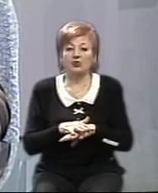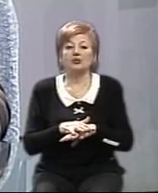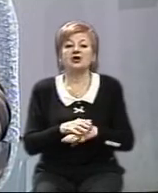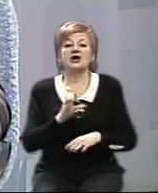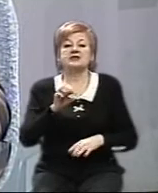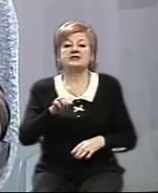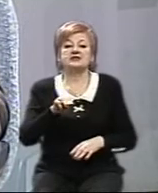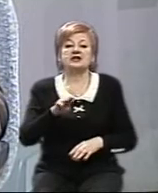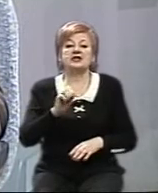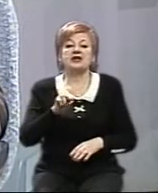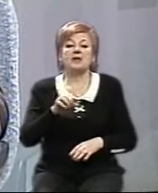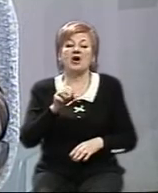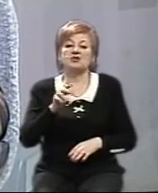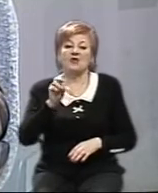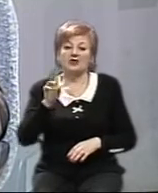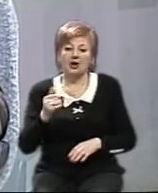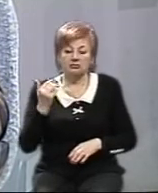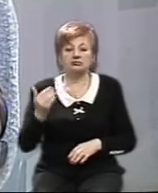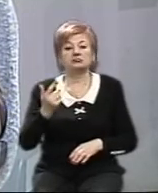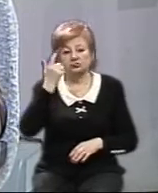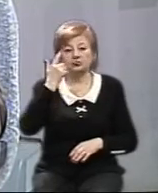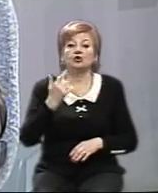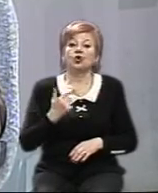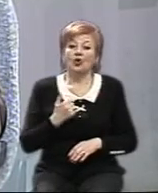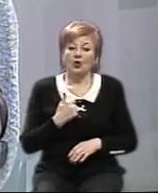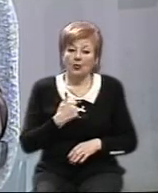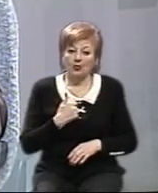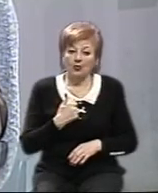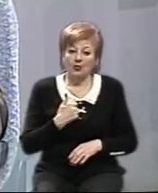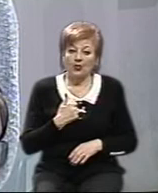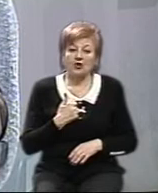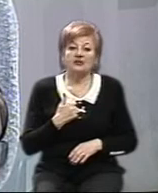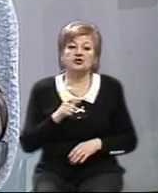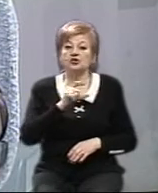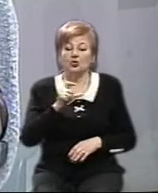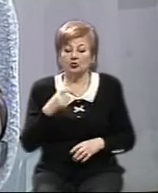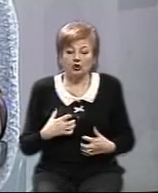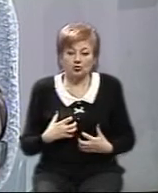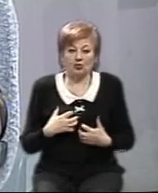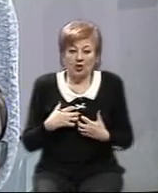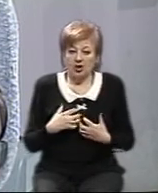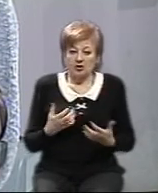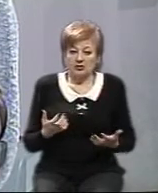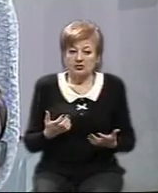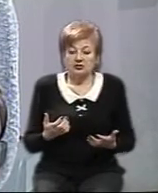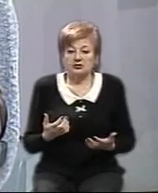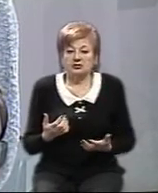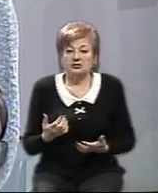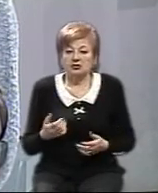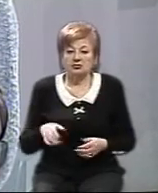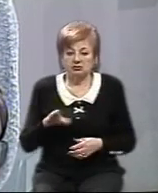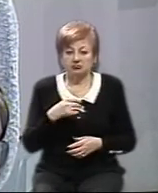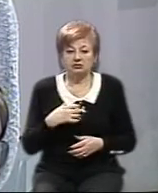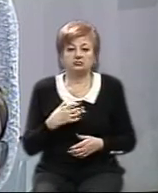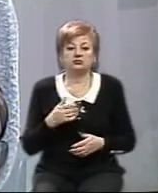Степанівською. Вони нам повідомили, ну, назватися люди зараз перелякані, назватися секретарі, назвати свої м'я та